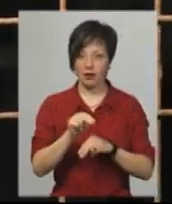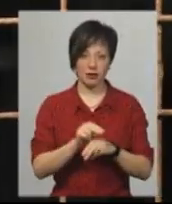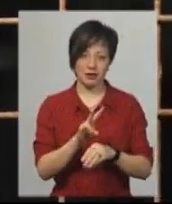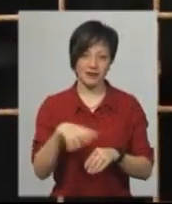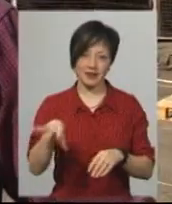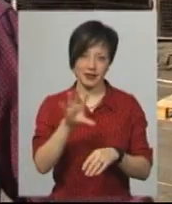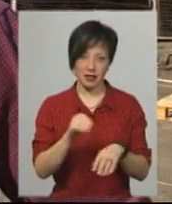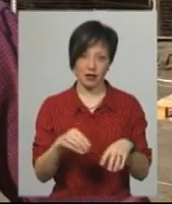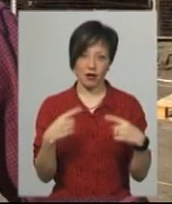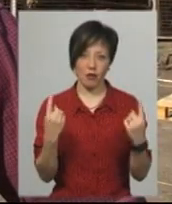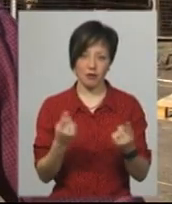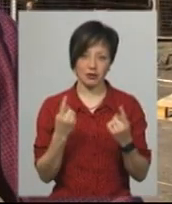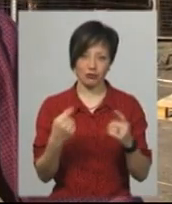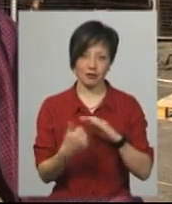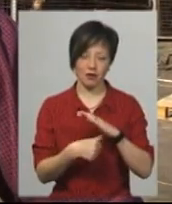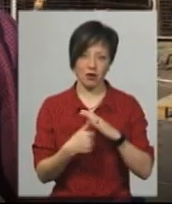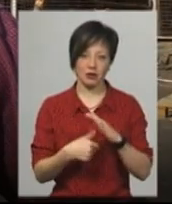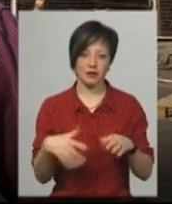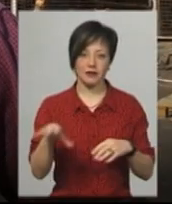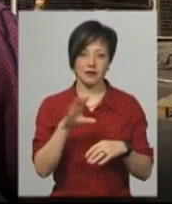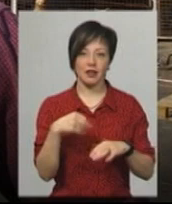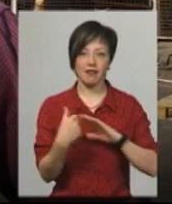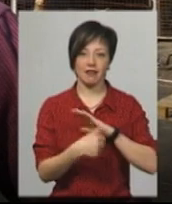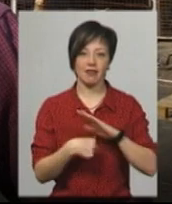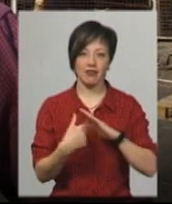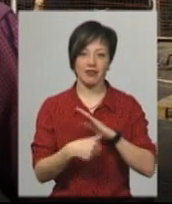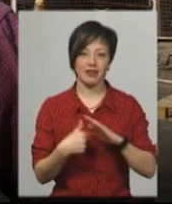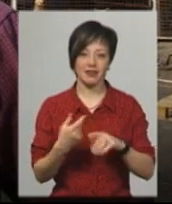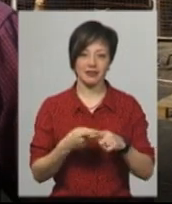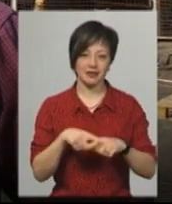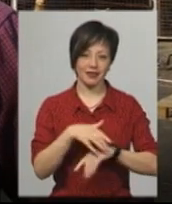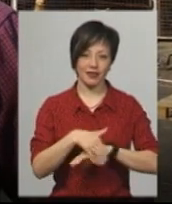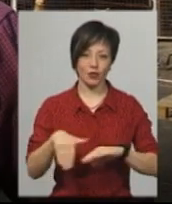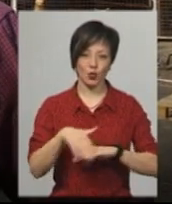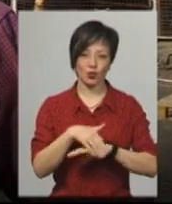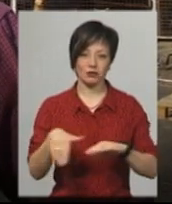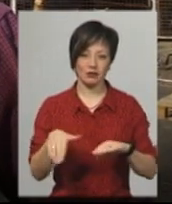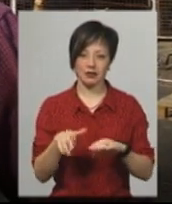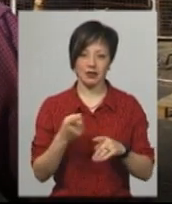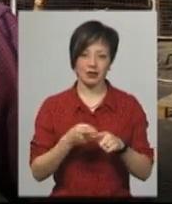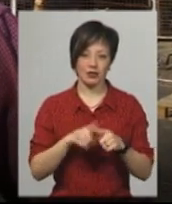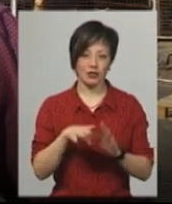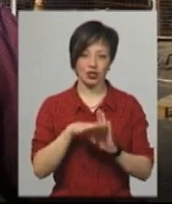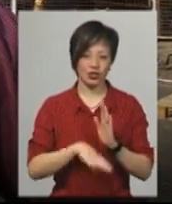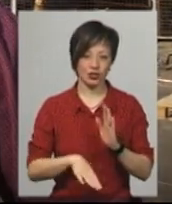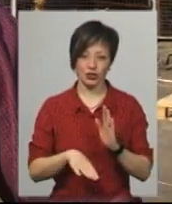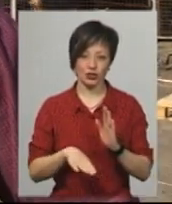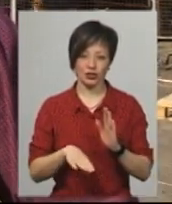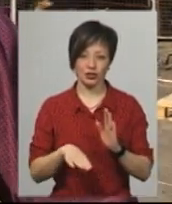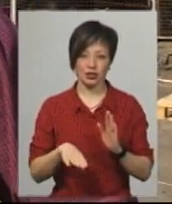всі підопічні закладу. В нас в основному всі дворянські породи, так що вони нічим не гірше тих